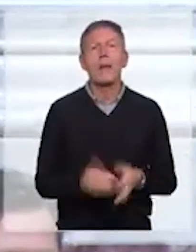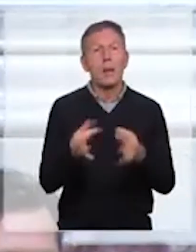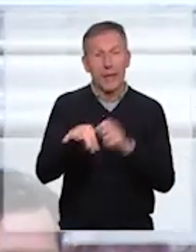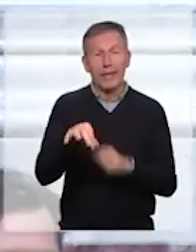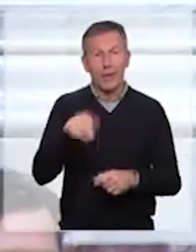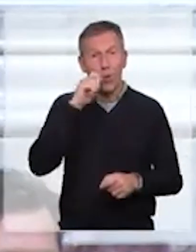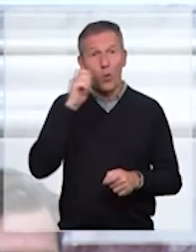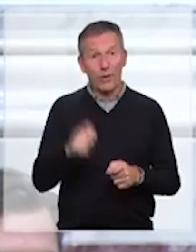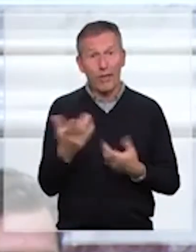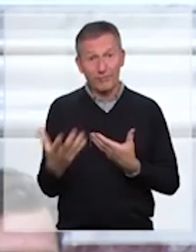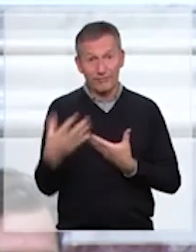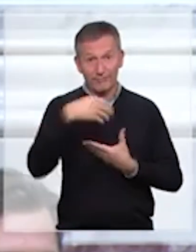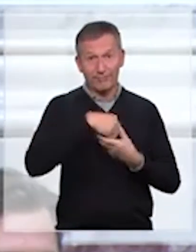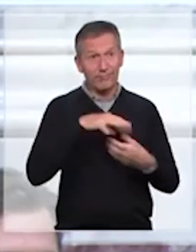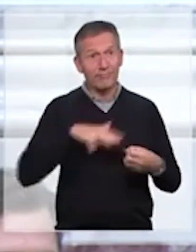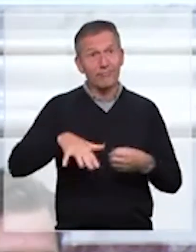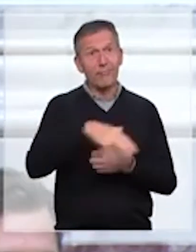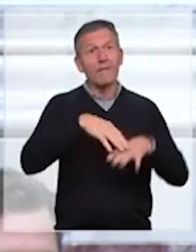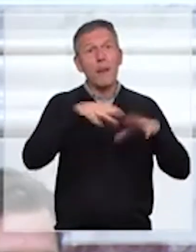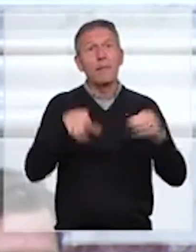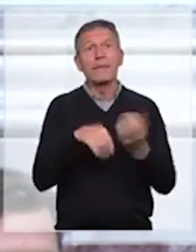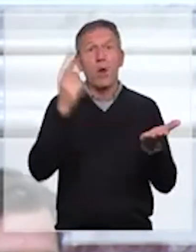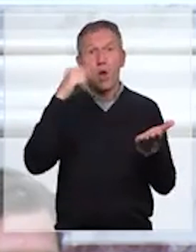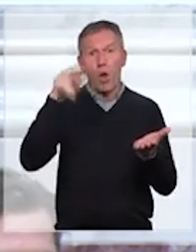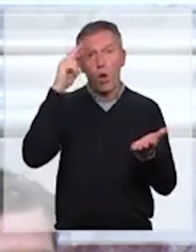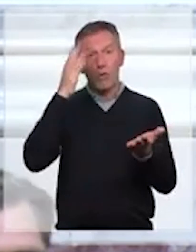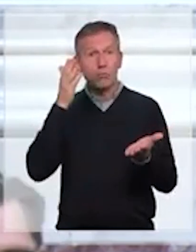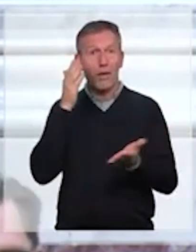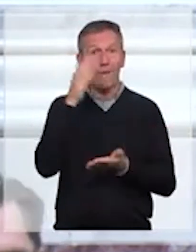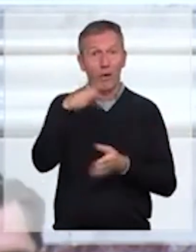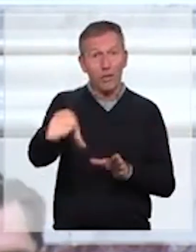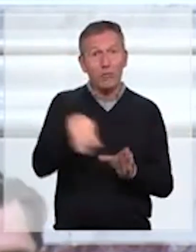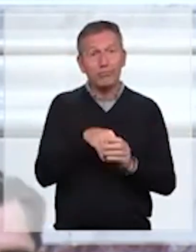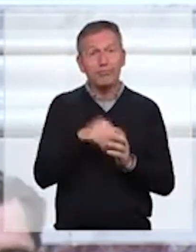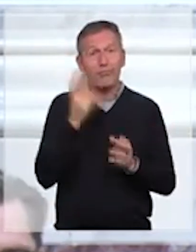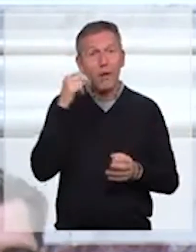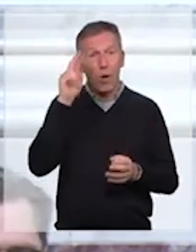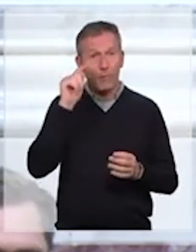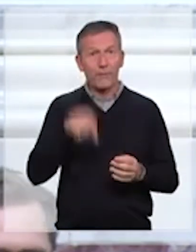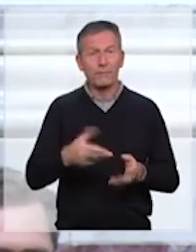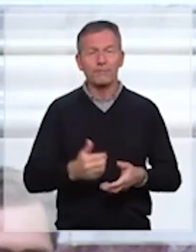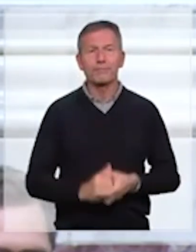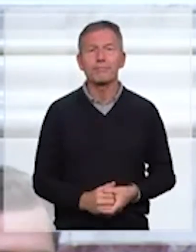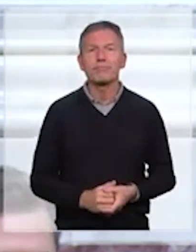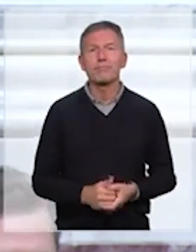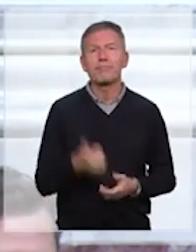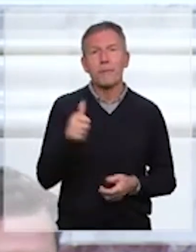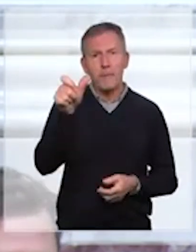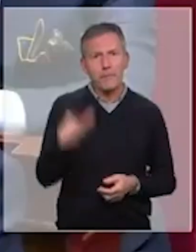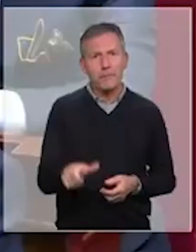l'Ukraine fait partie de la famille européenne et son destin se trouve dans l'Union. Monsieur Stéphane Chouk,